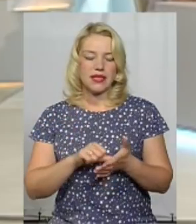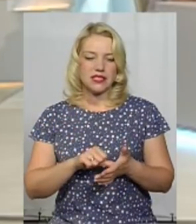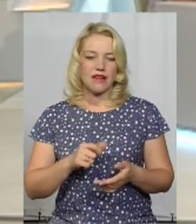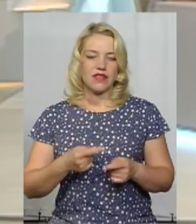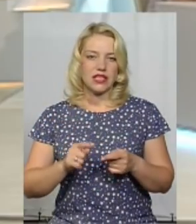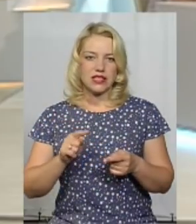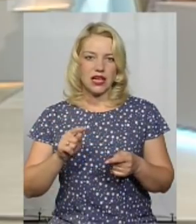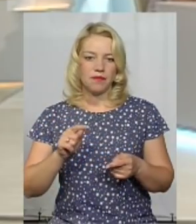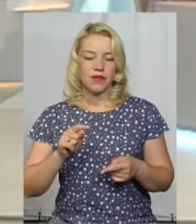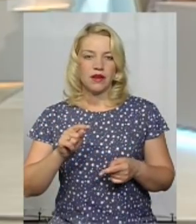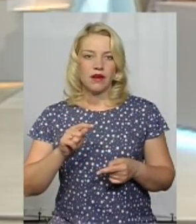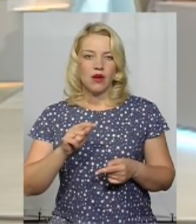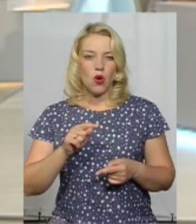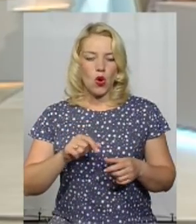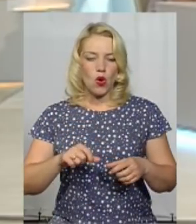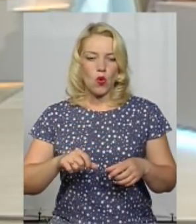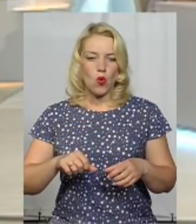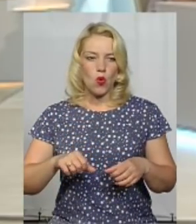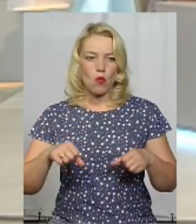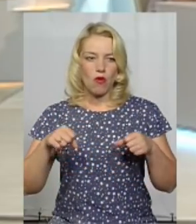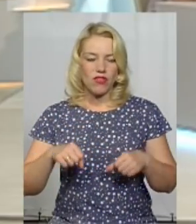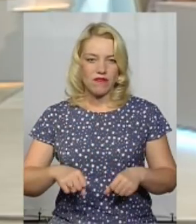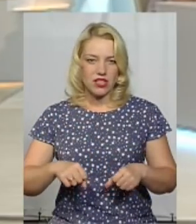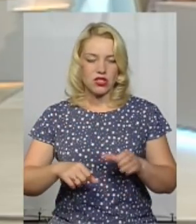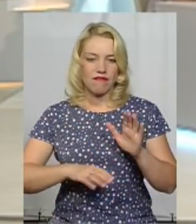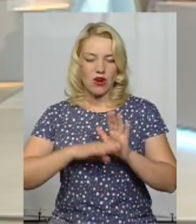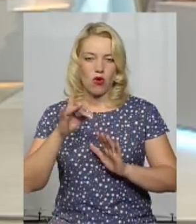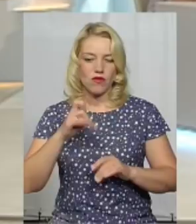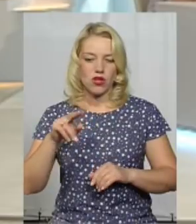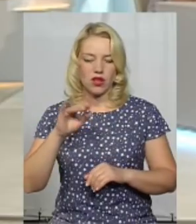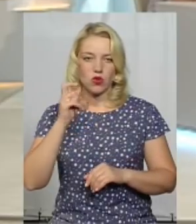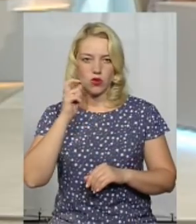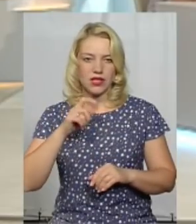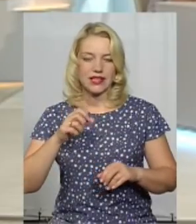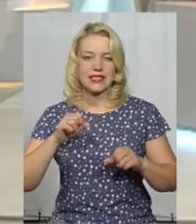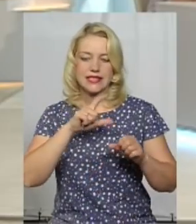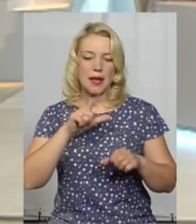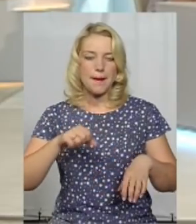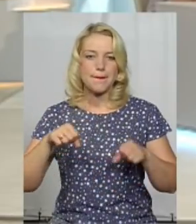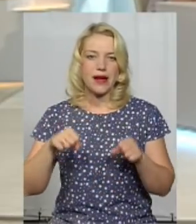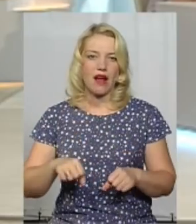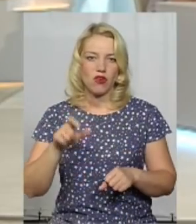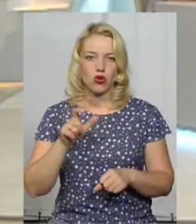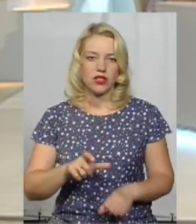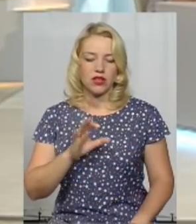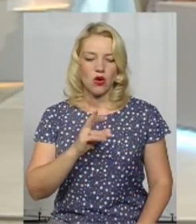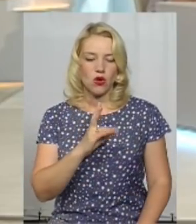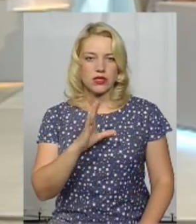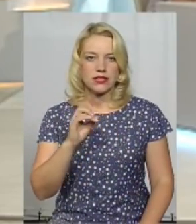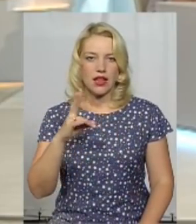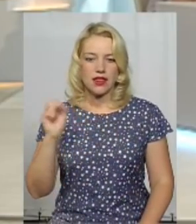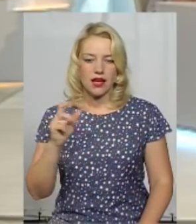Уповноваженого Верховної Ради України з прав людини Оксана